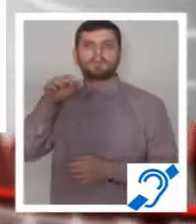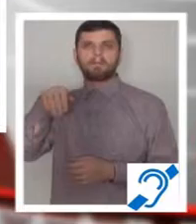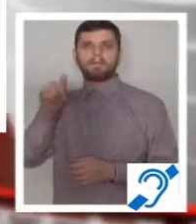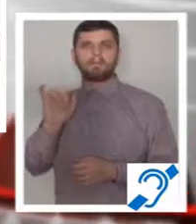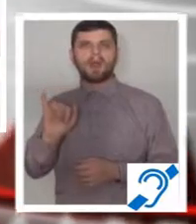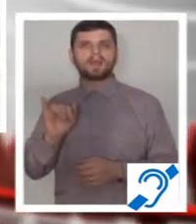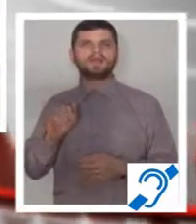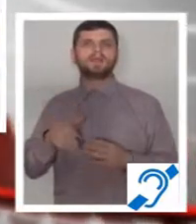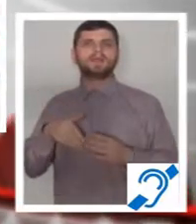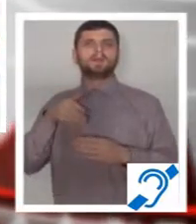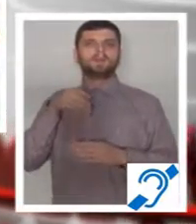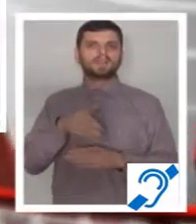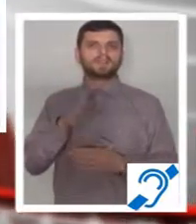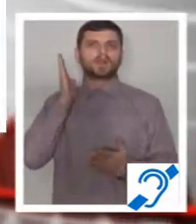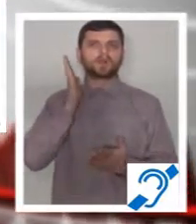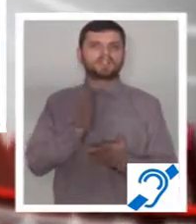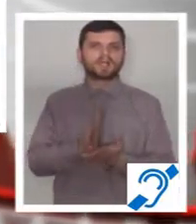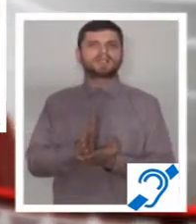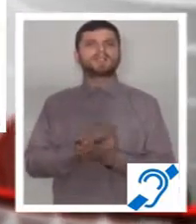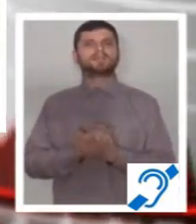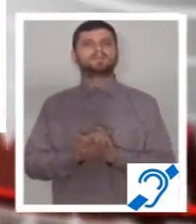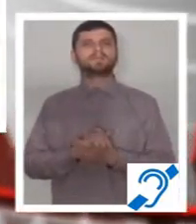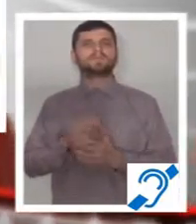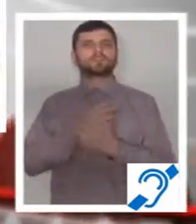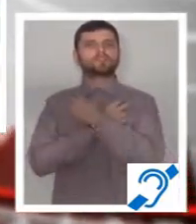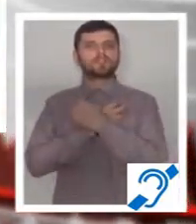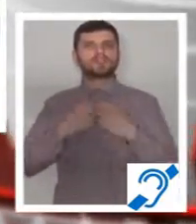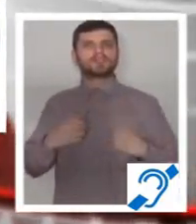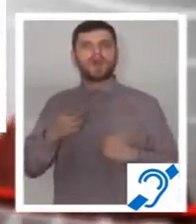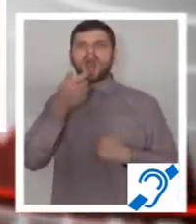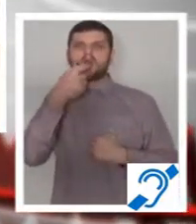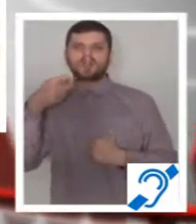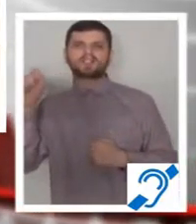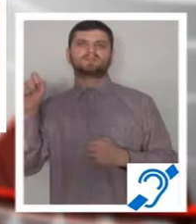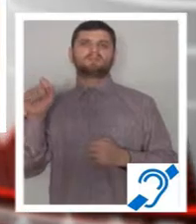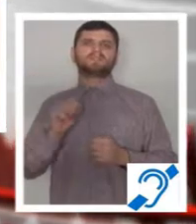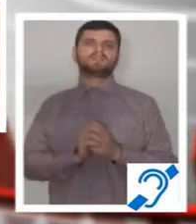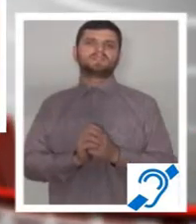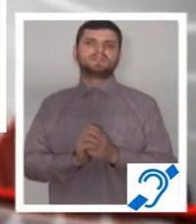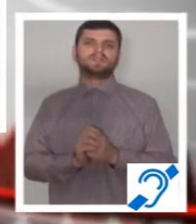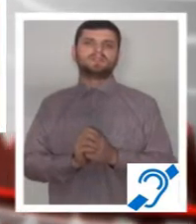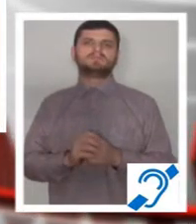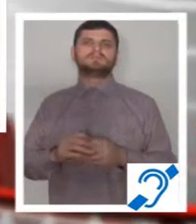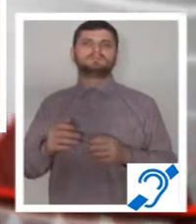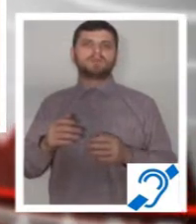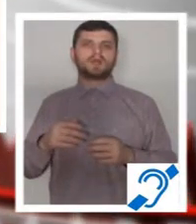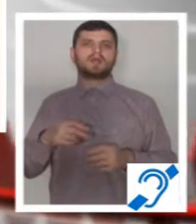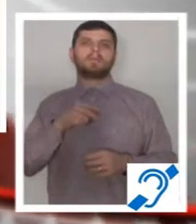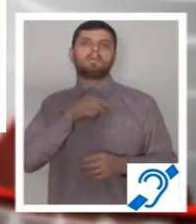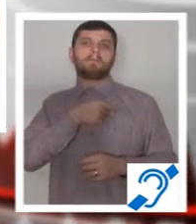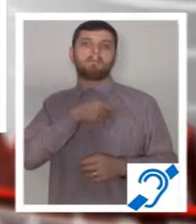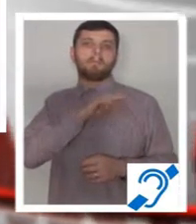printr-o decizie civilă, magistrații Tribunalului Argeș au respins cerea de revizuire formulată în dosarul respectiv, martorul